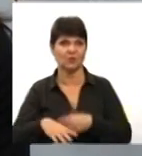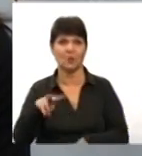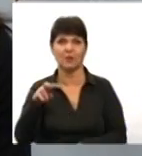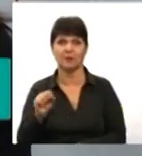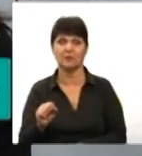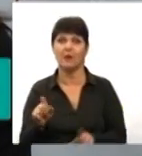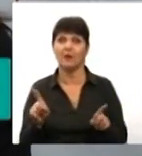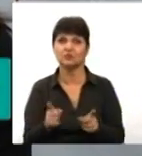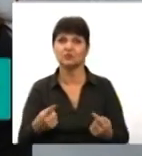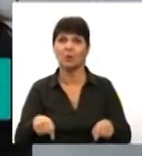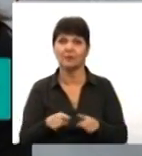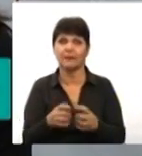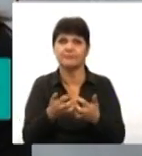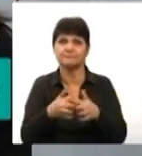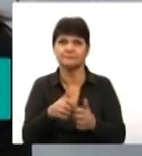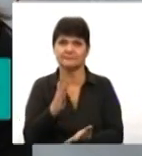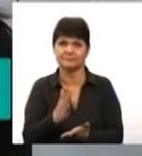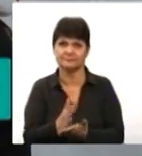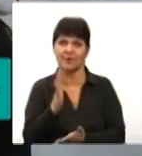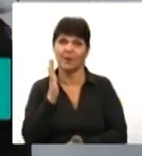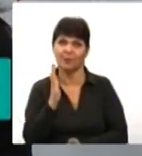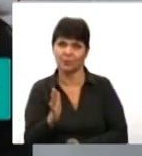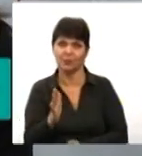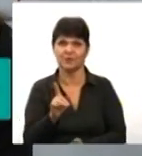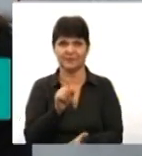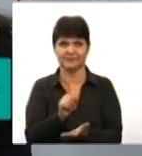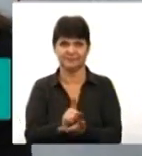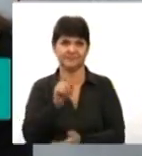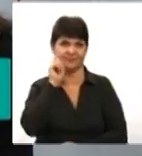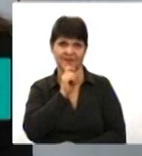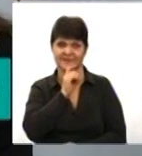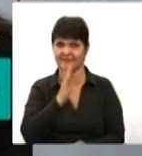пристрій є, буде існувати і існує у Вінниці.